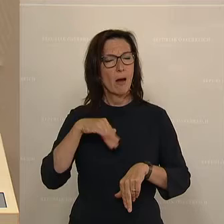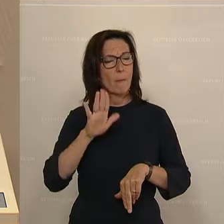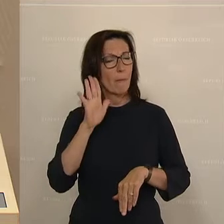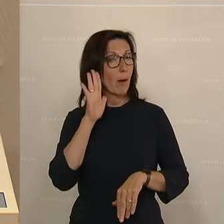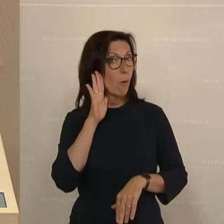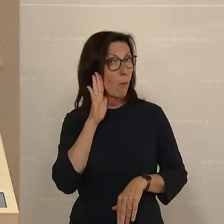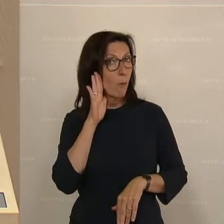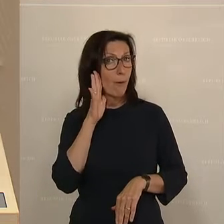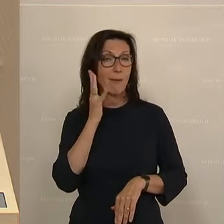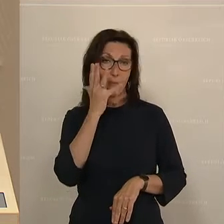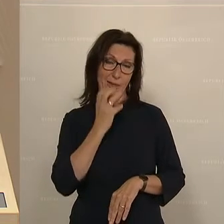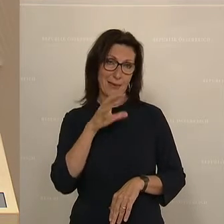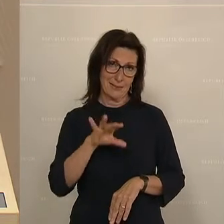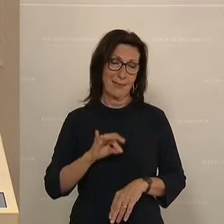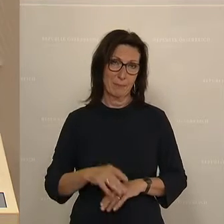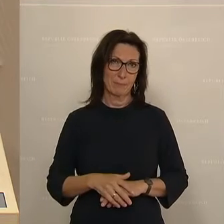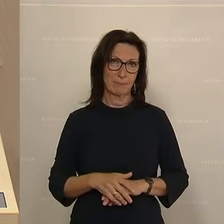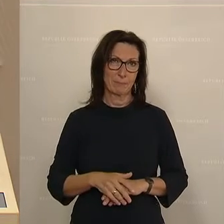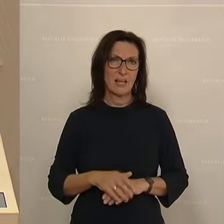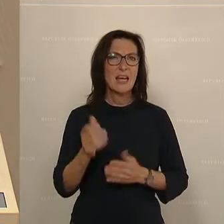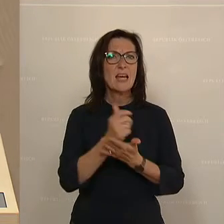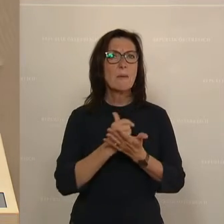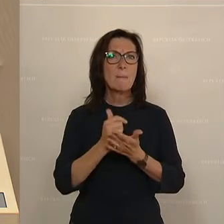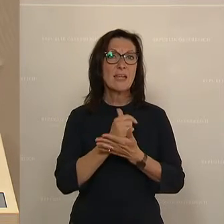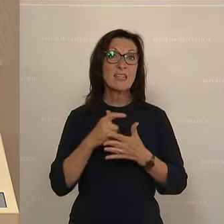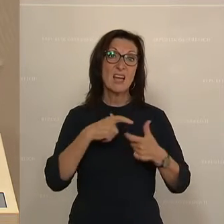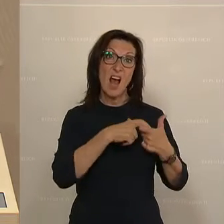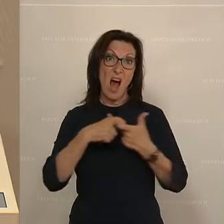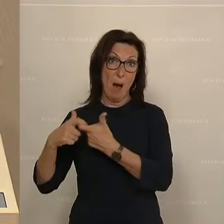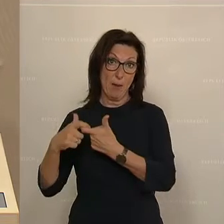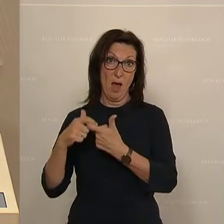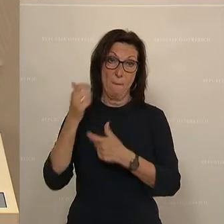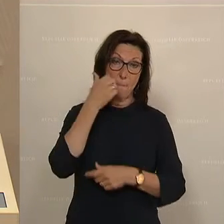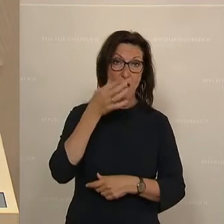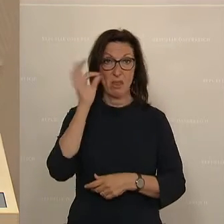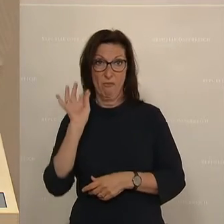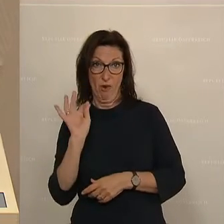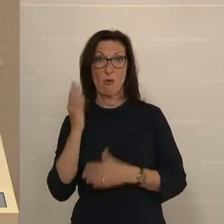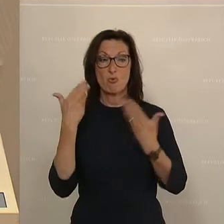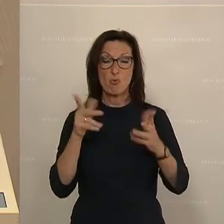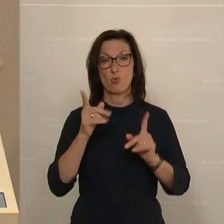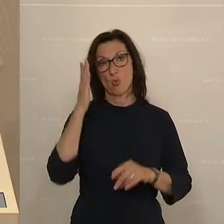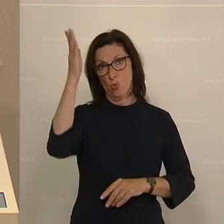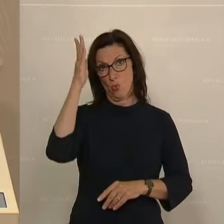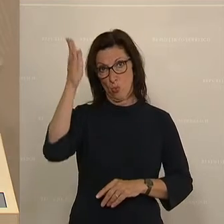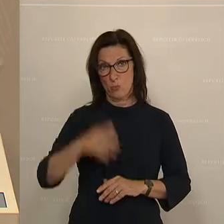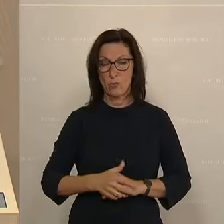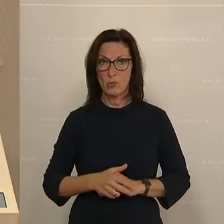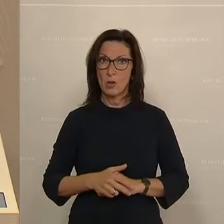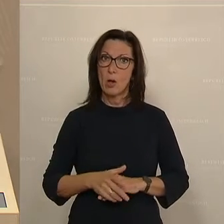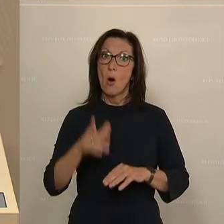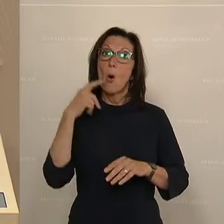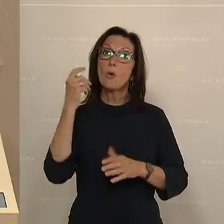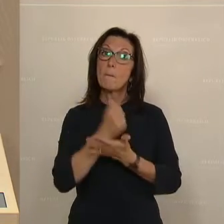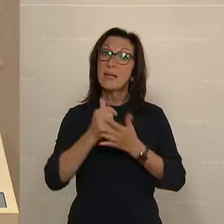Sehr geehrte Damen und Herren, die geschlechtsspezifische Medizin ist die Zukunft. Gute Medizin ist jene, bei denen alle gleich gut